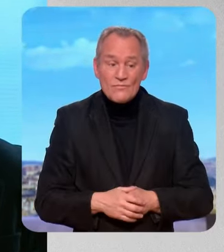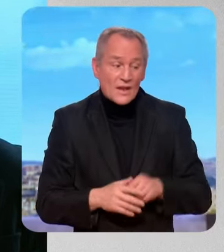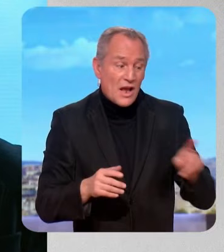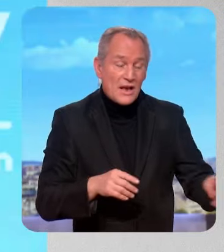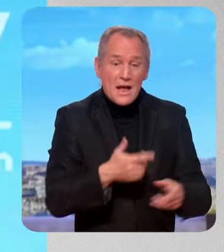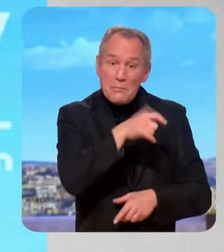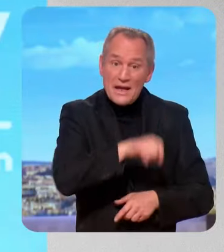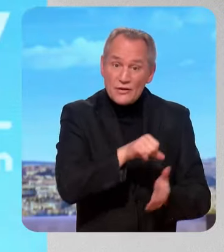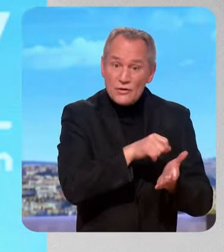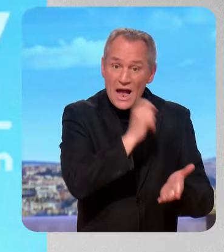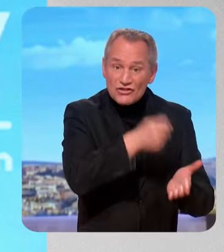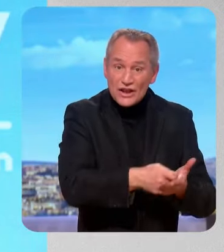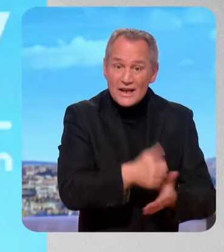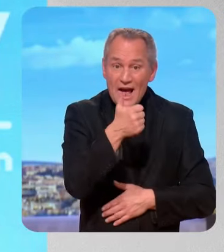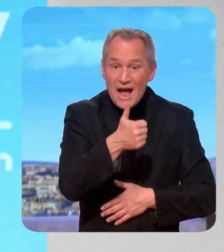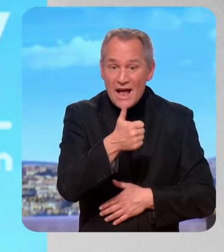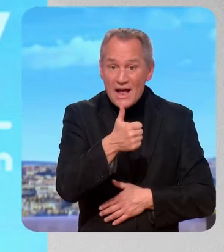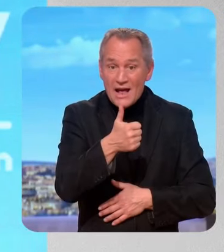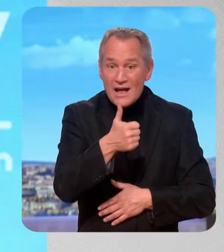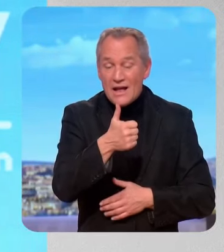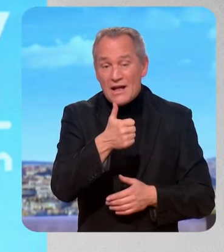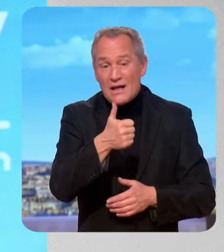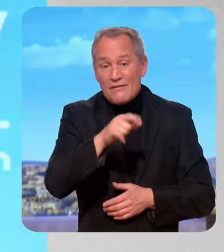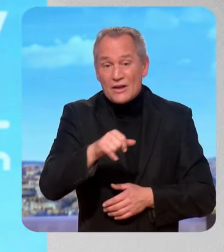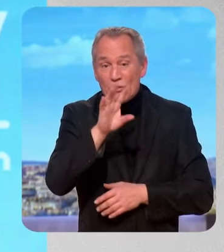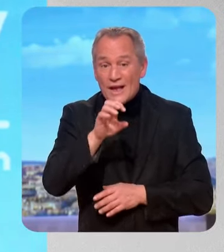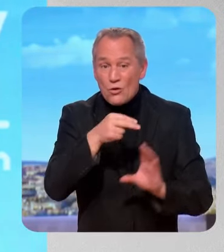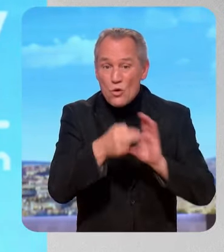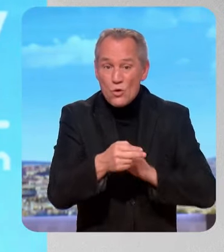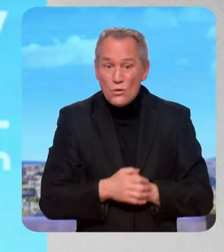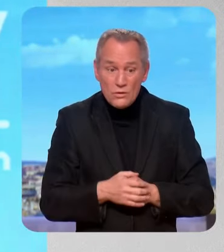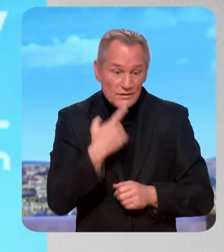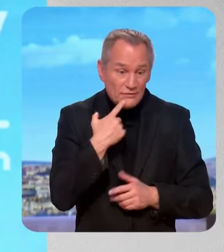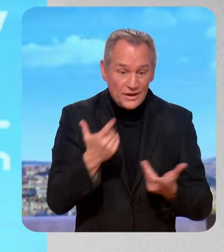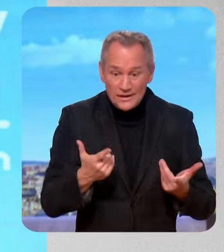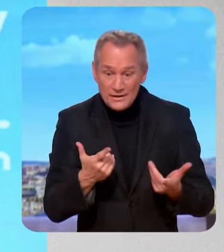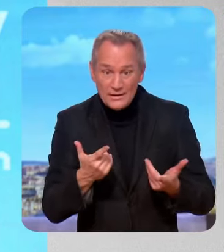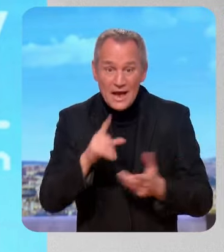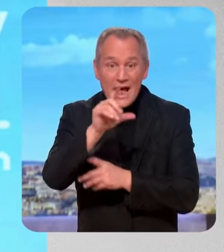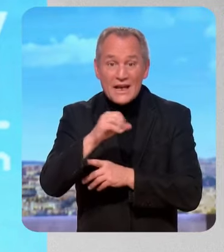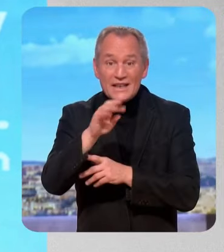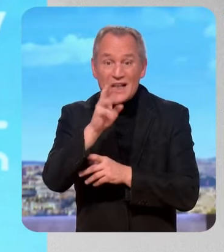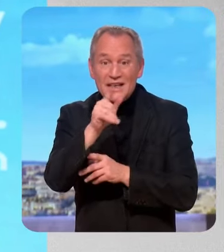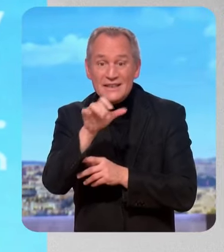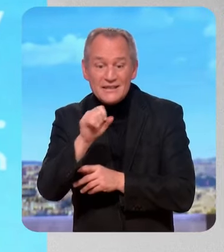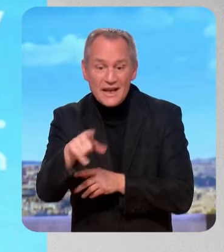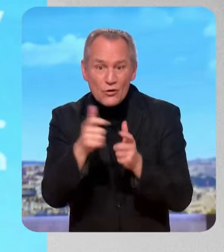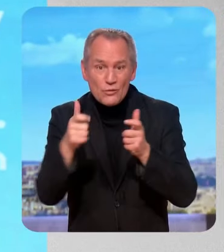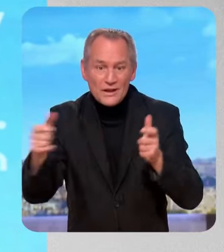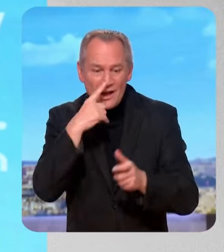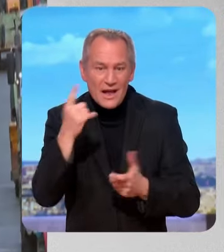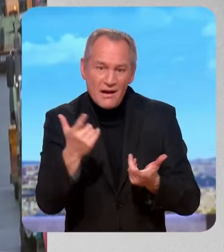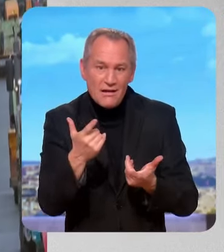1,40 Au milieu, il y 1 € qui a été pris et aux agriculteurs et aux consommateurs par l'actalis. Ça en fait une immense fortune